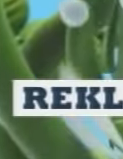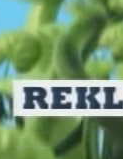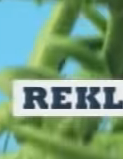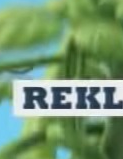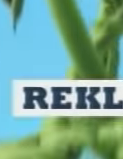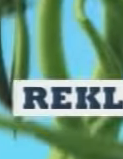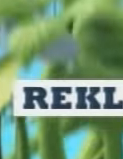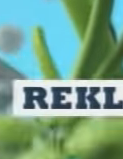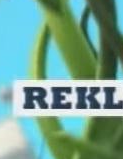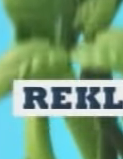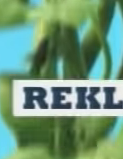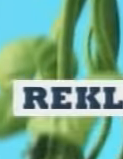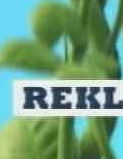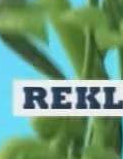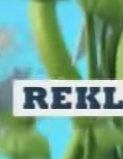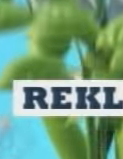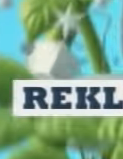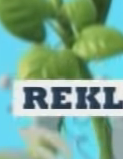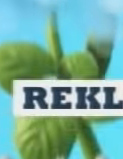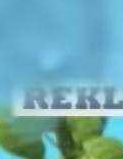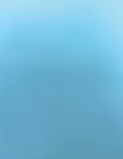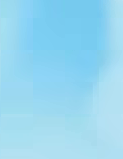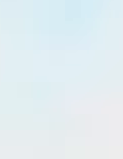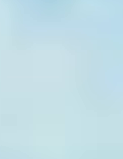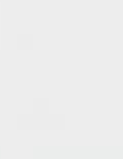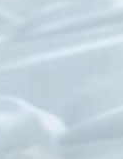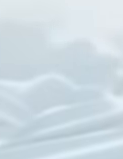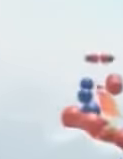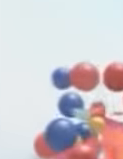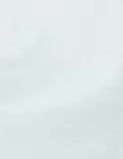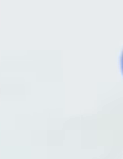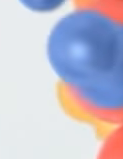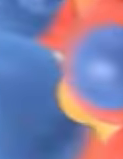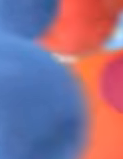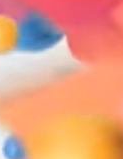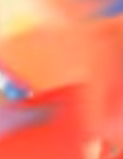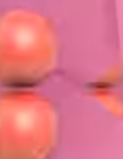Internet do šest beseti za po jedan dinar. Open ADSL. Telekom Srbija.